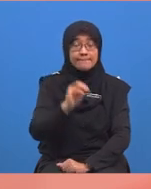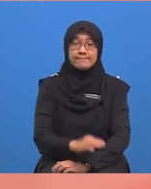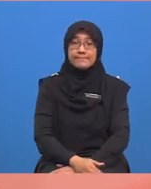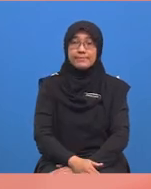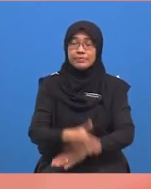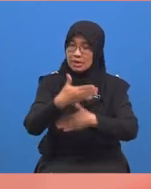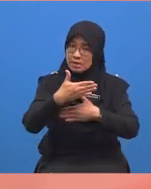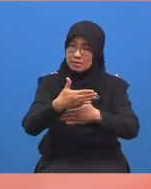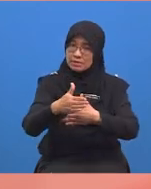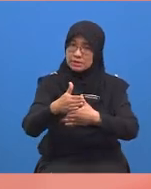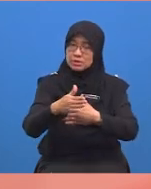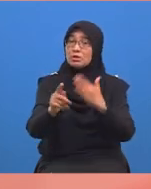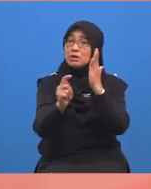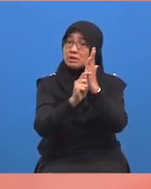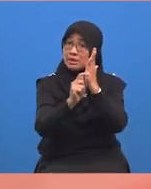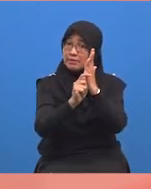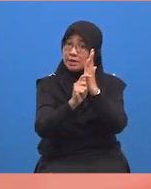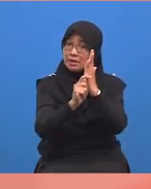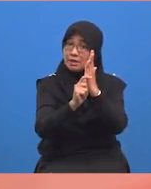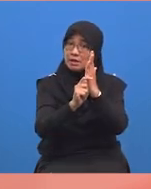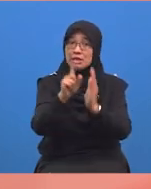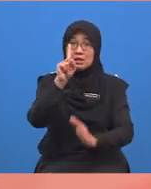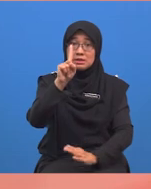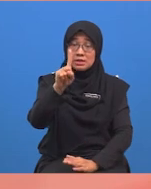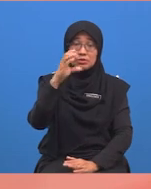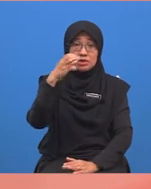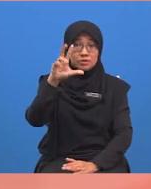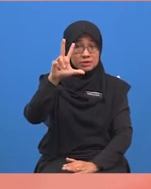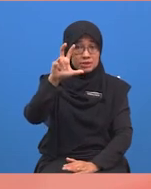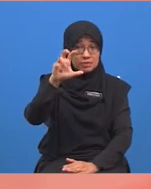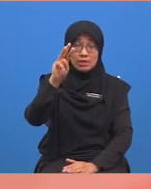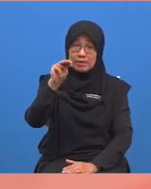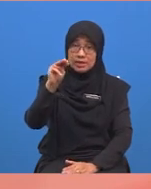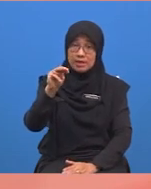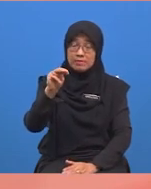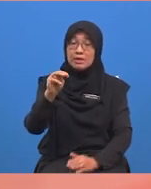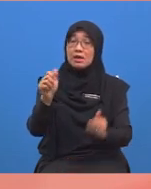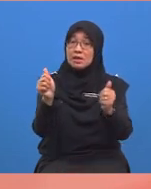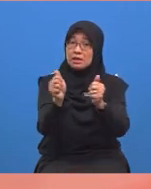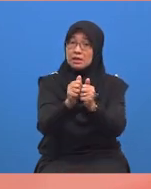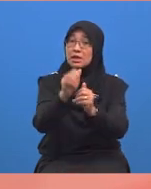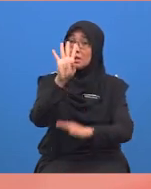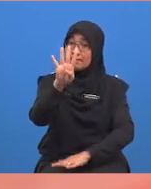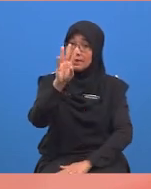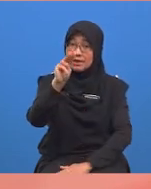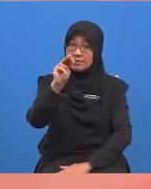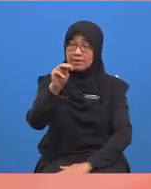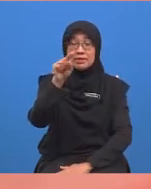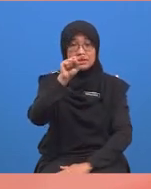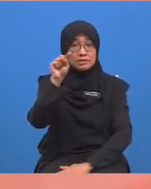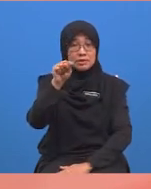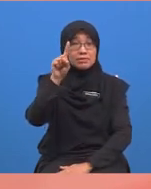Kemudian tambahkan seratus tiga puluh milimeter dengan empat milimeter